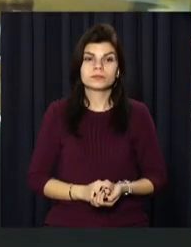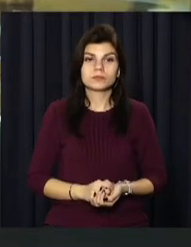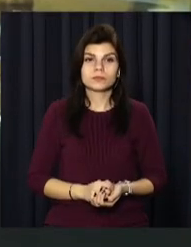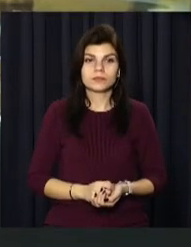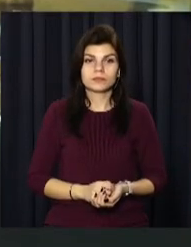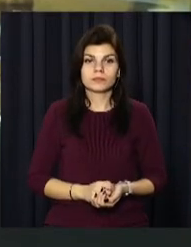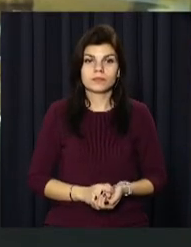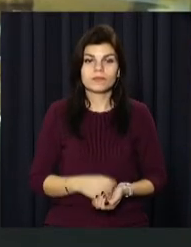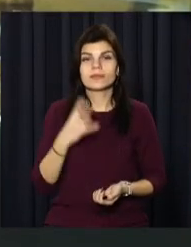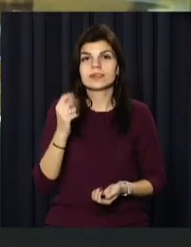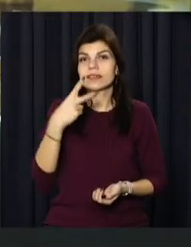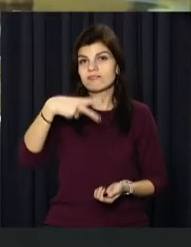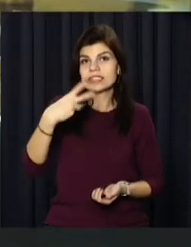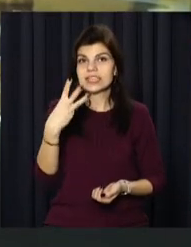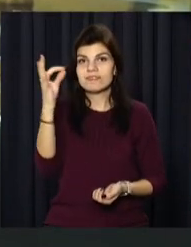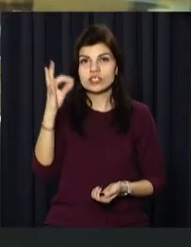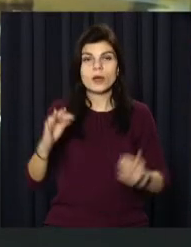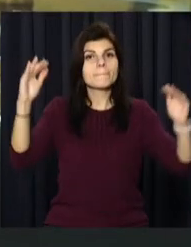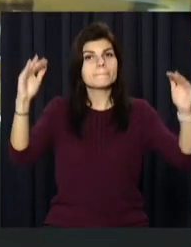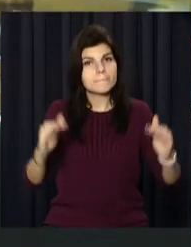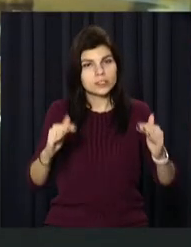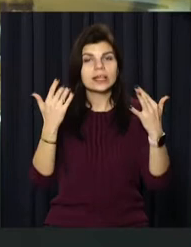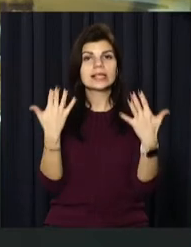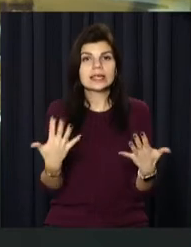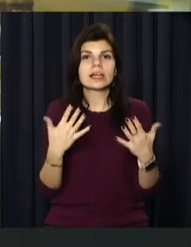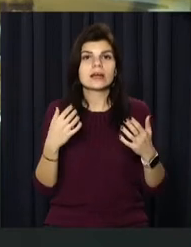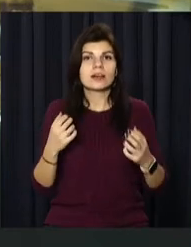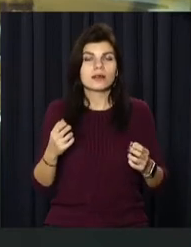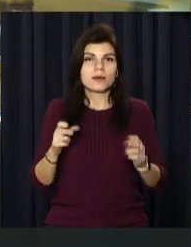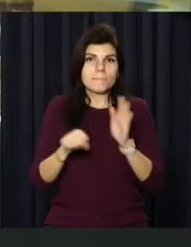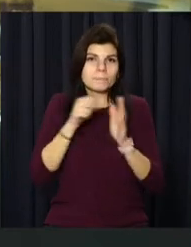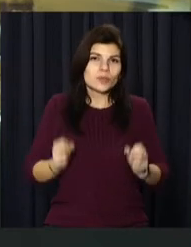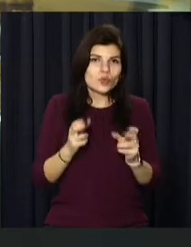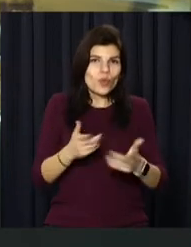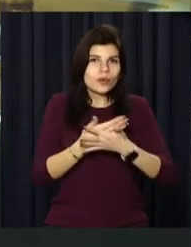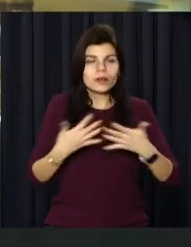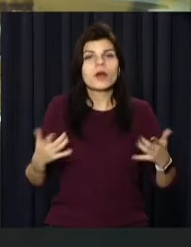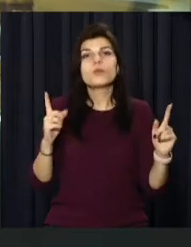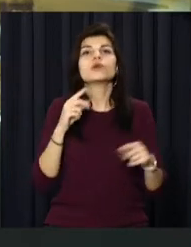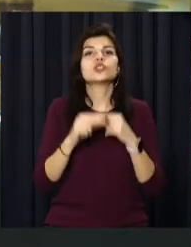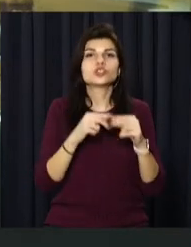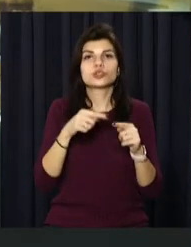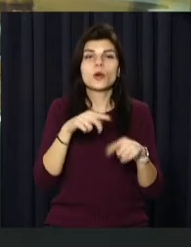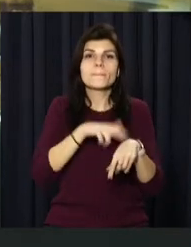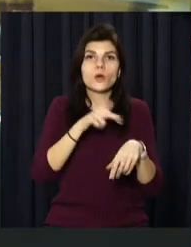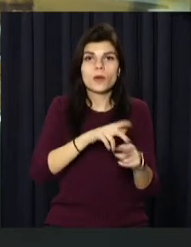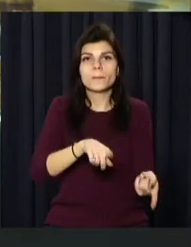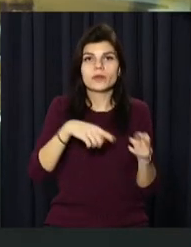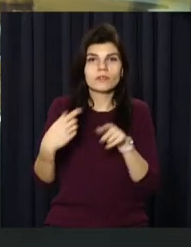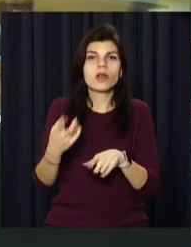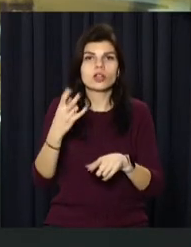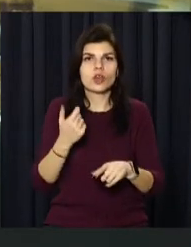На 23% зменшилася кількість злочинів в країні, а все через переведення поліції на